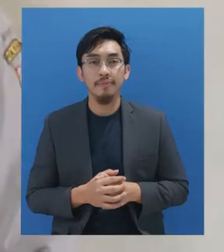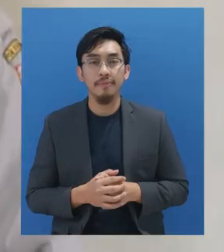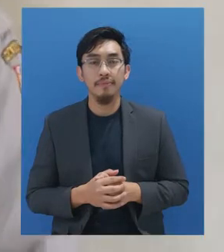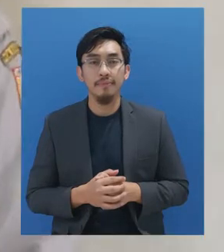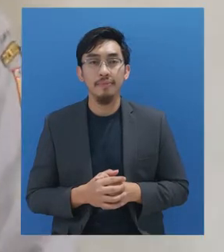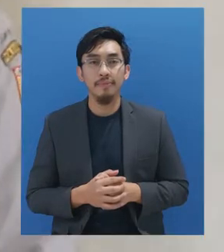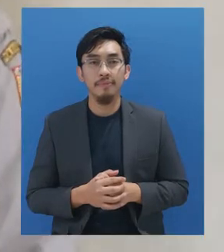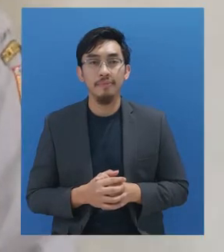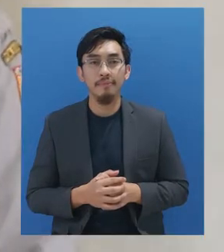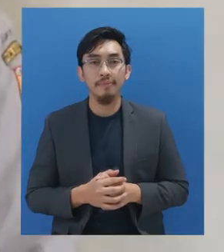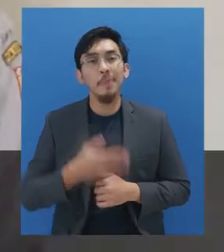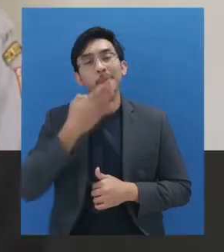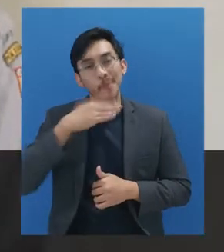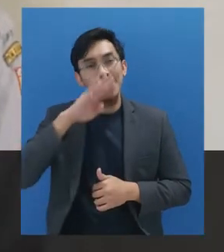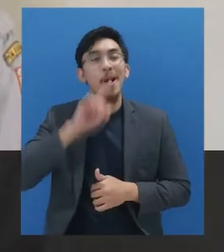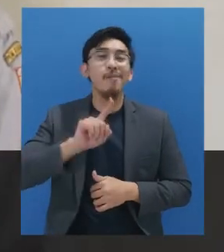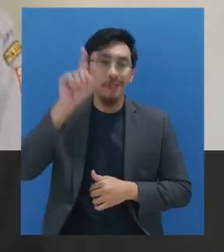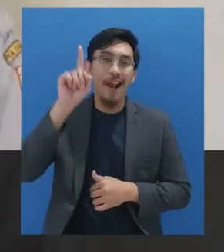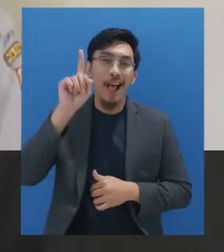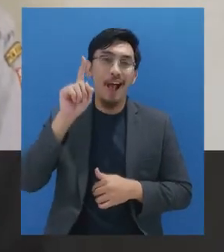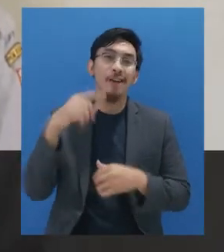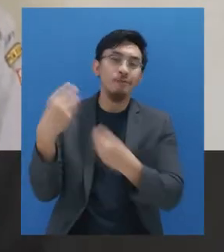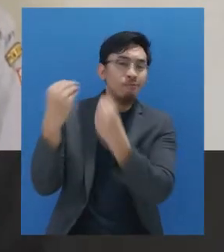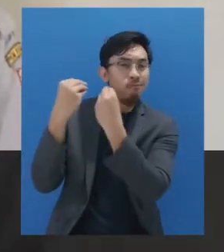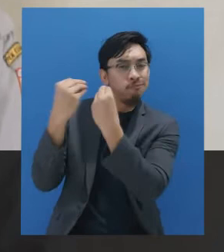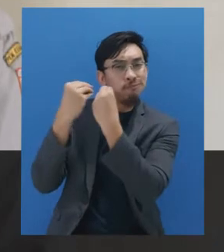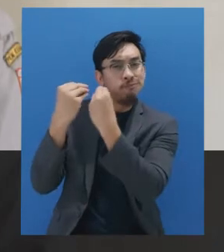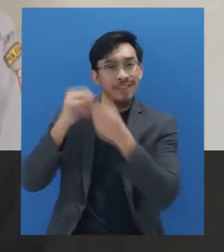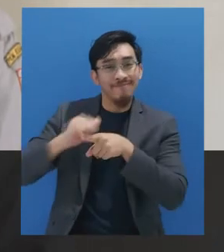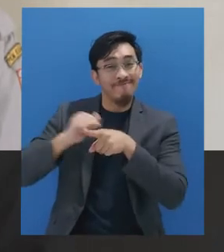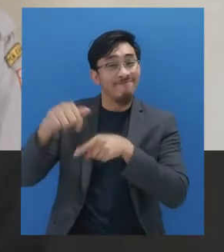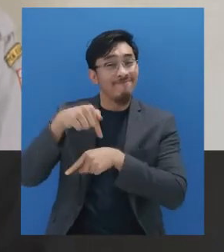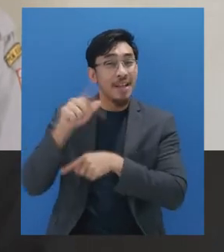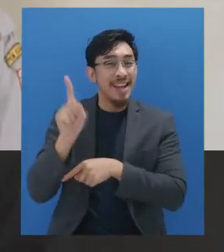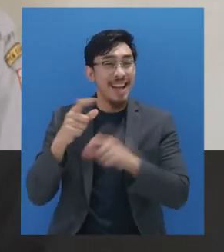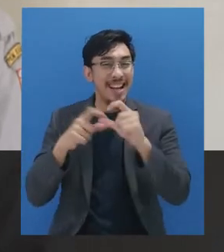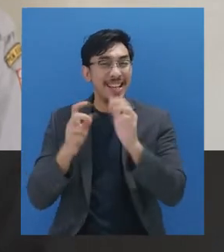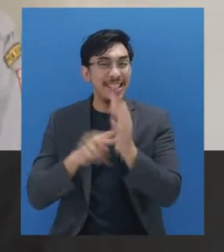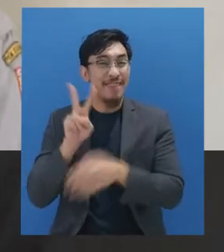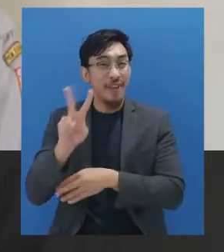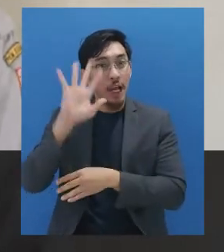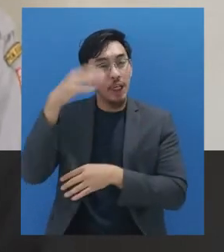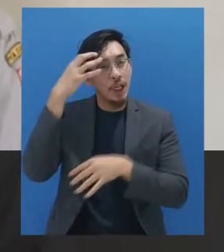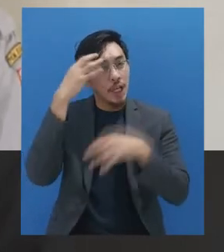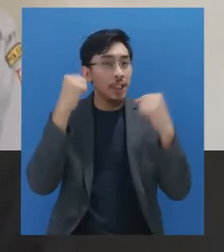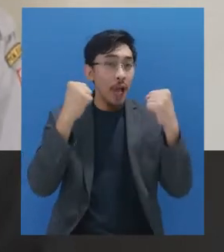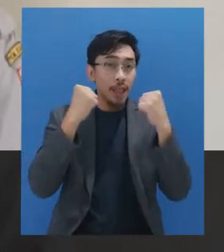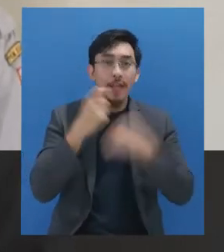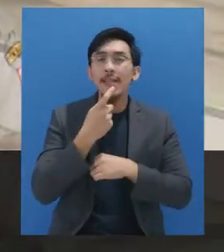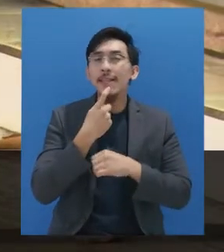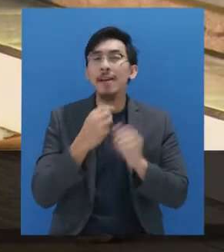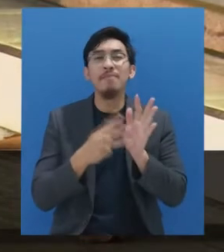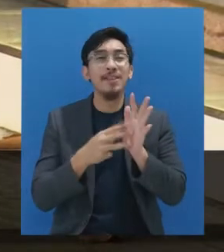Alhamdulillah kami diberikan pelatihan dari SNP sama dari Dines Kesehatan terkait masalah